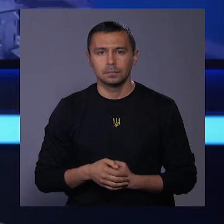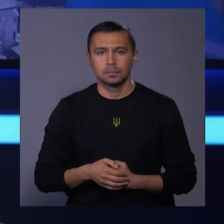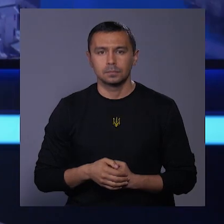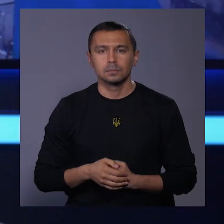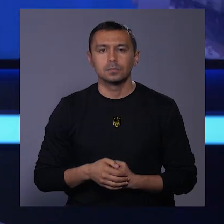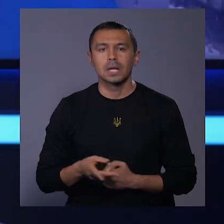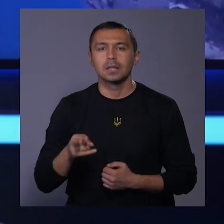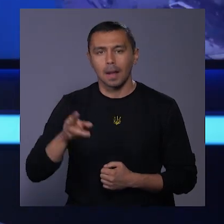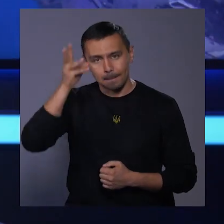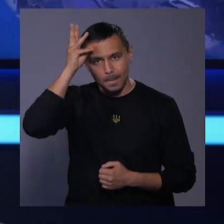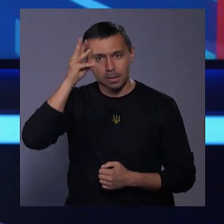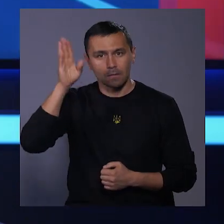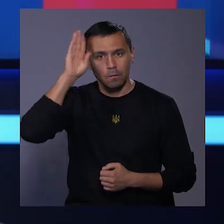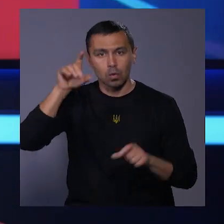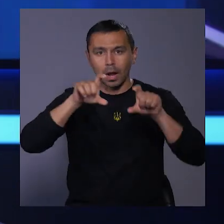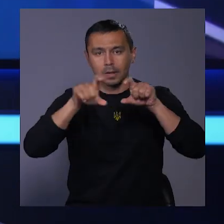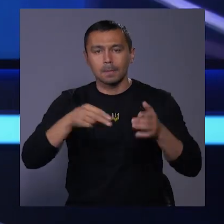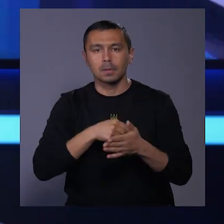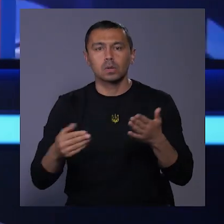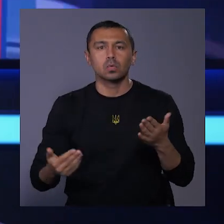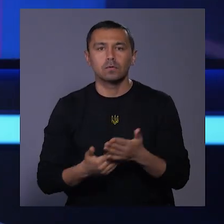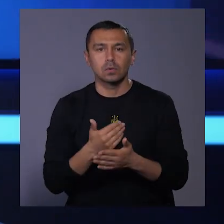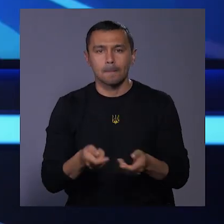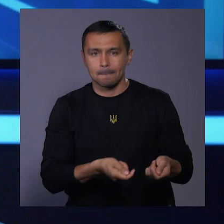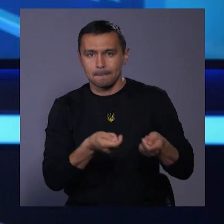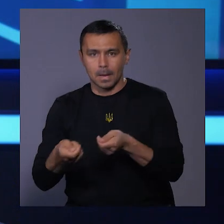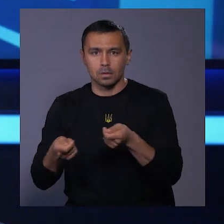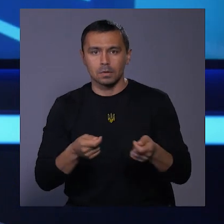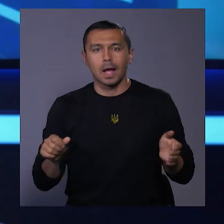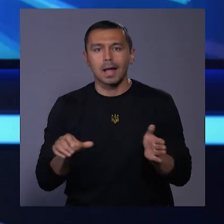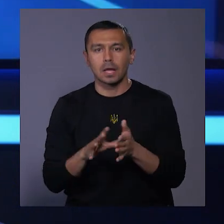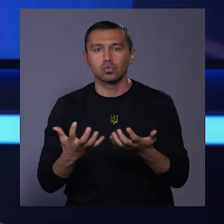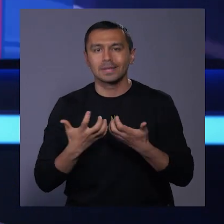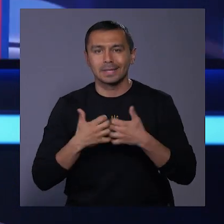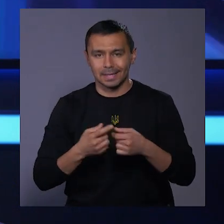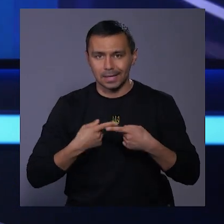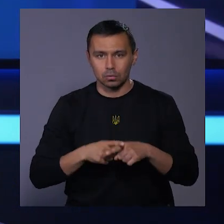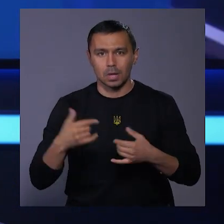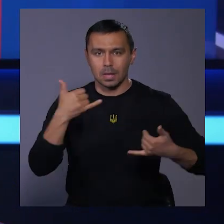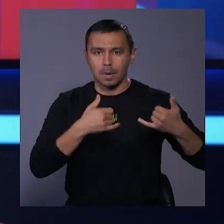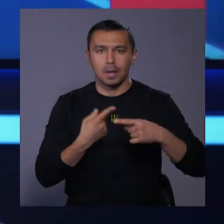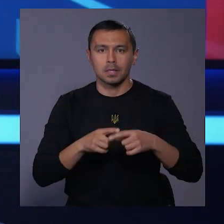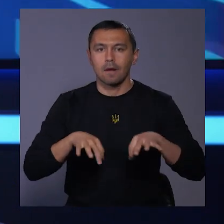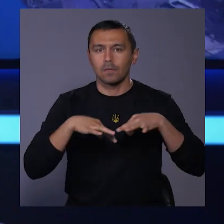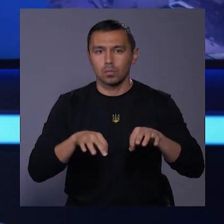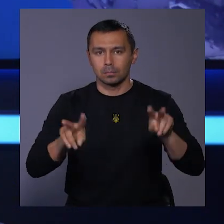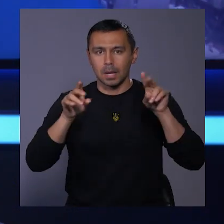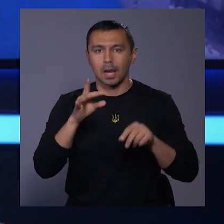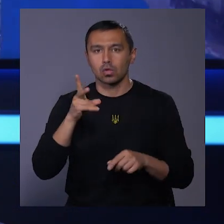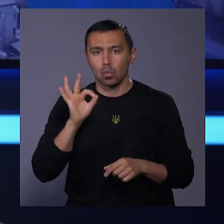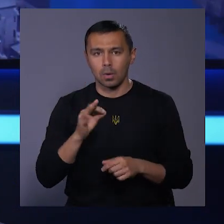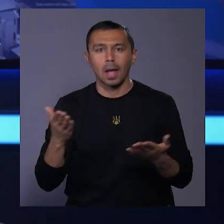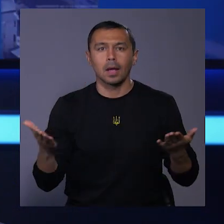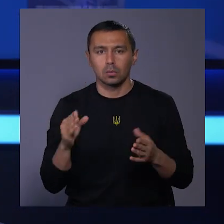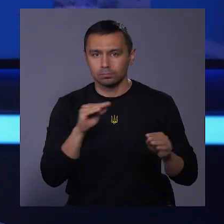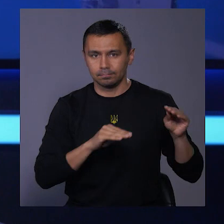Для Хмельницьк-Подоканалу придбали нову пересувну електротехнічну лабораторію. Це автомобіль марки «Реномастер»,